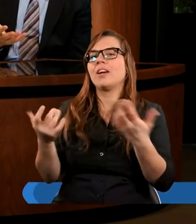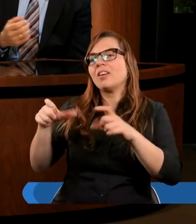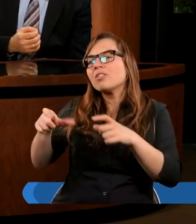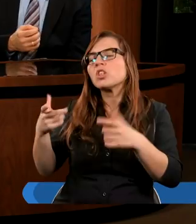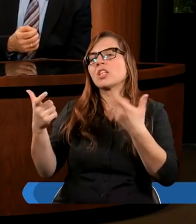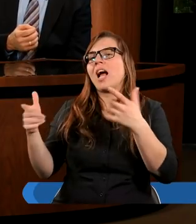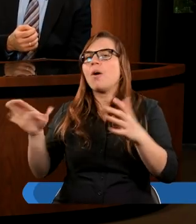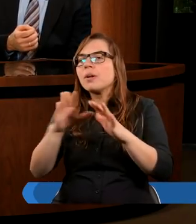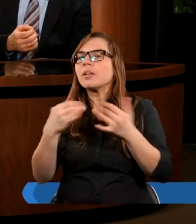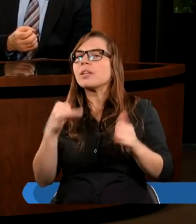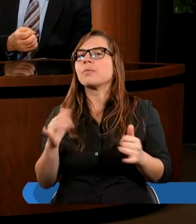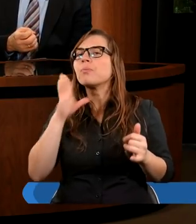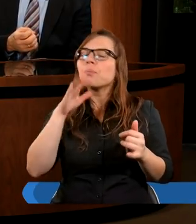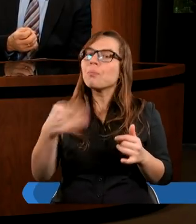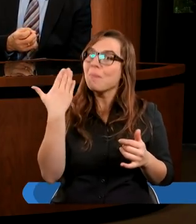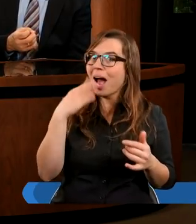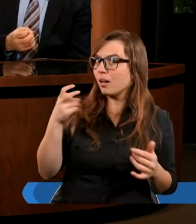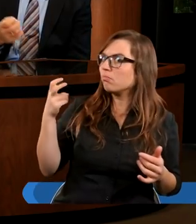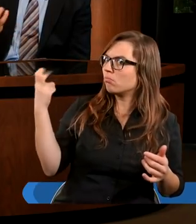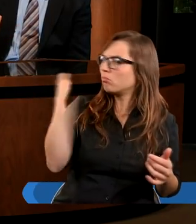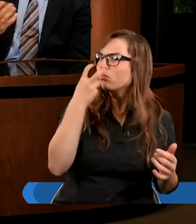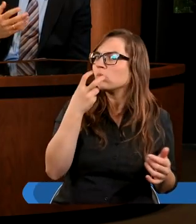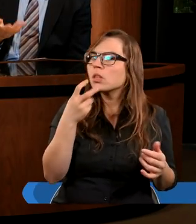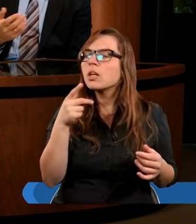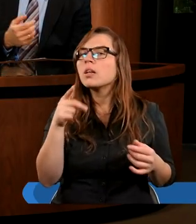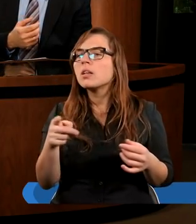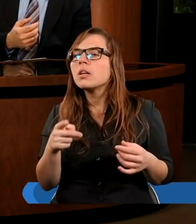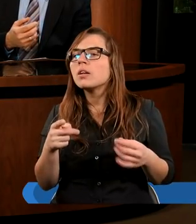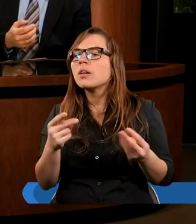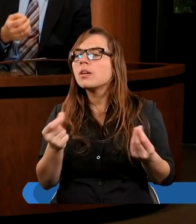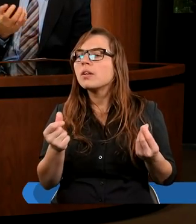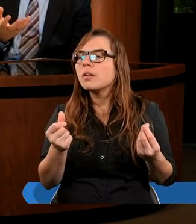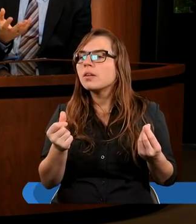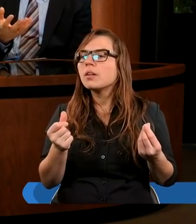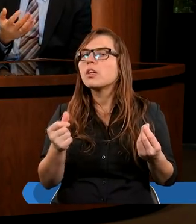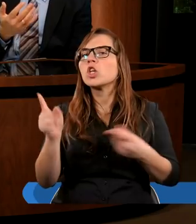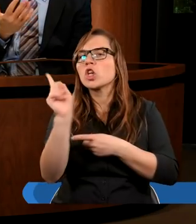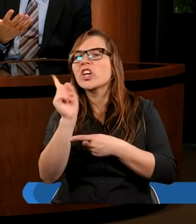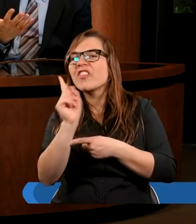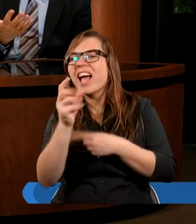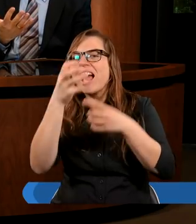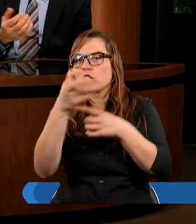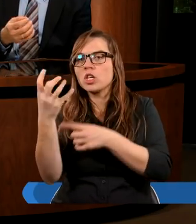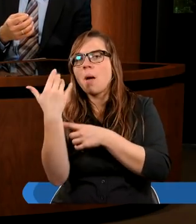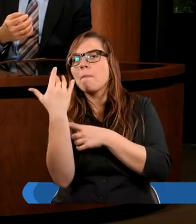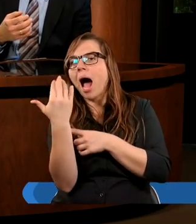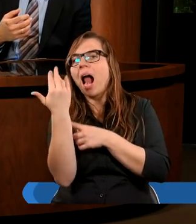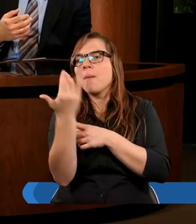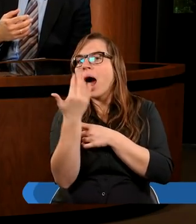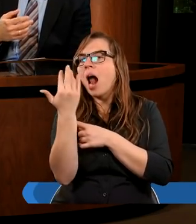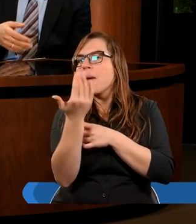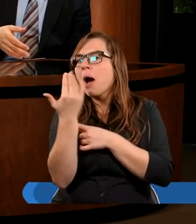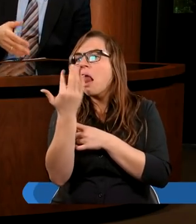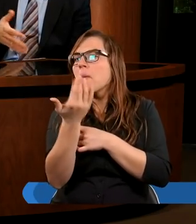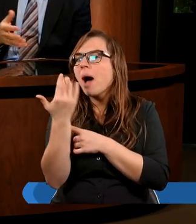i tak dalej. Więc to jest bardzo ciekawe. I to jest na przykład jedna z bardzo ciekawych elementów. Na przykład świecznik cały czas się palił, prawda, znaczy